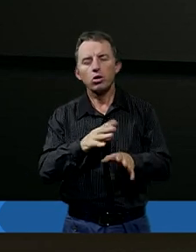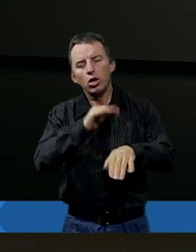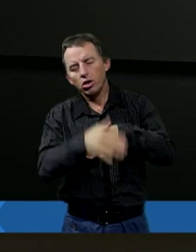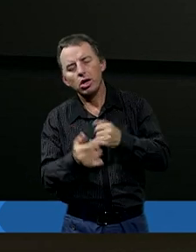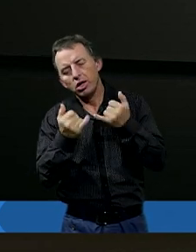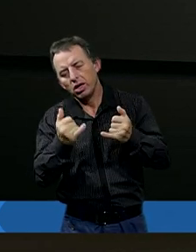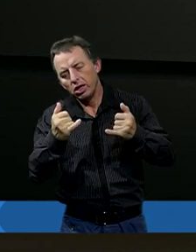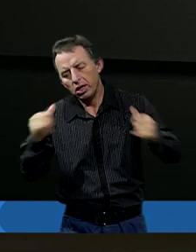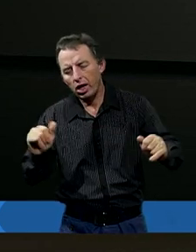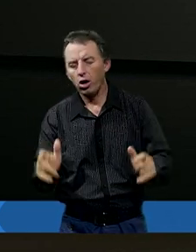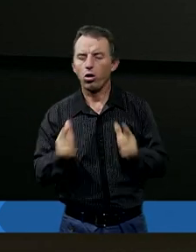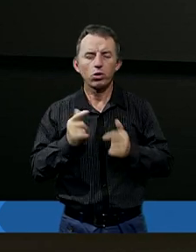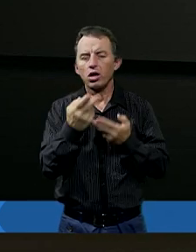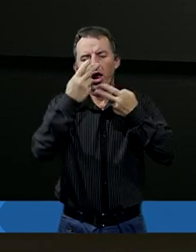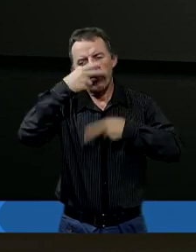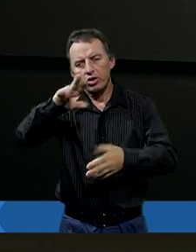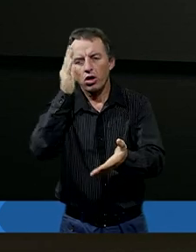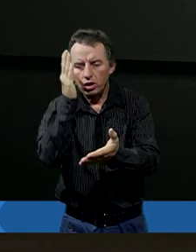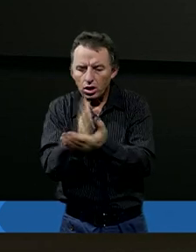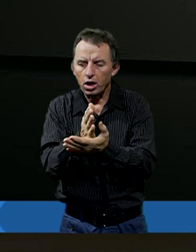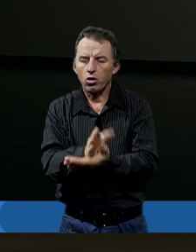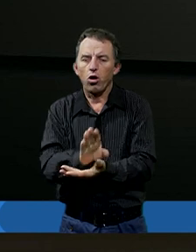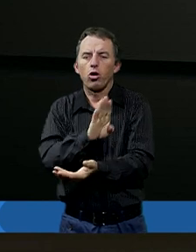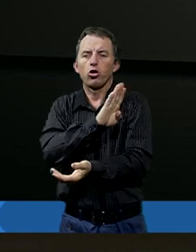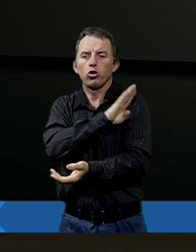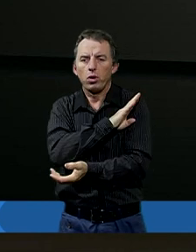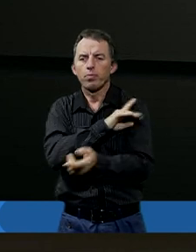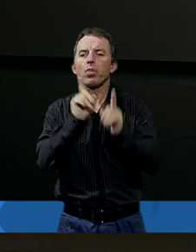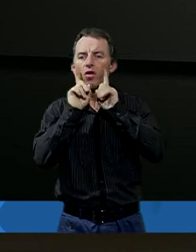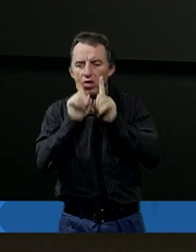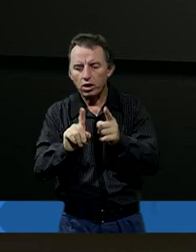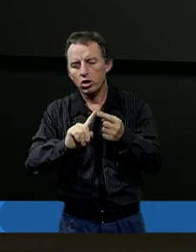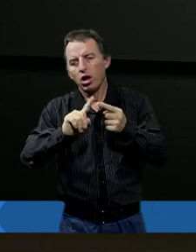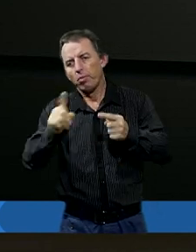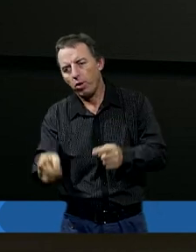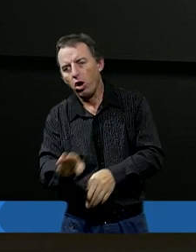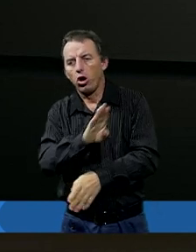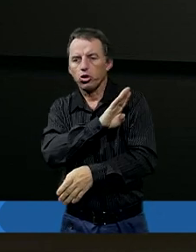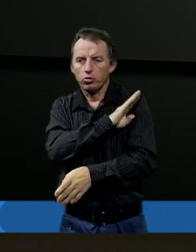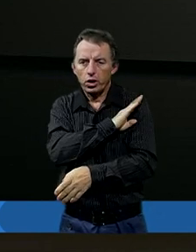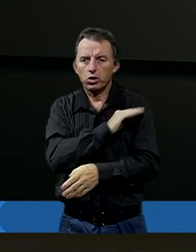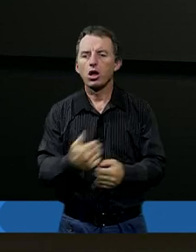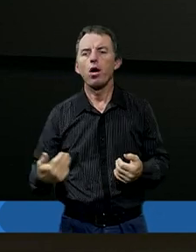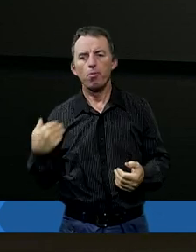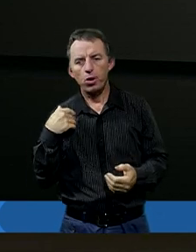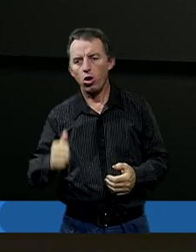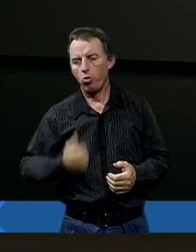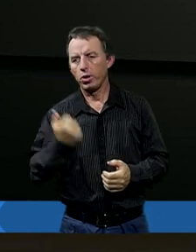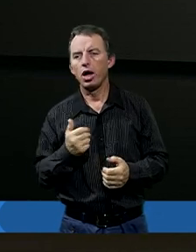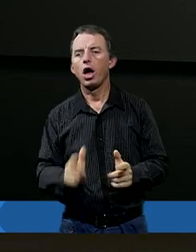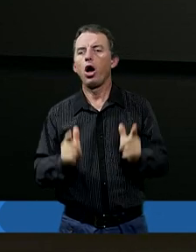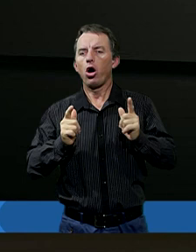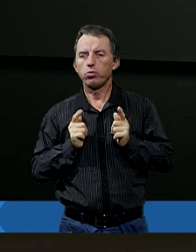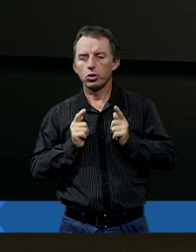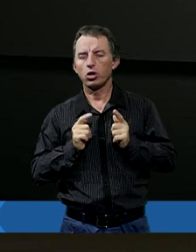już innego odpoczynku nie widział, tylko w śmierci. I czy faktycznie po śmierci byłby odpoczynek? To